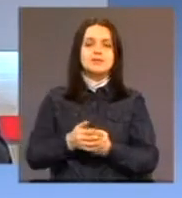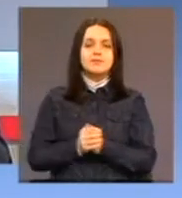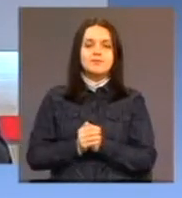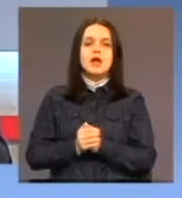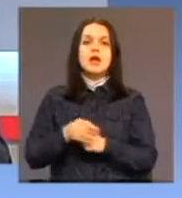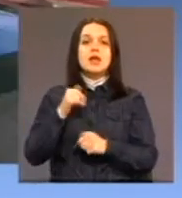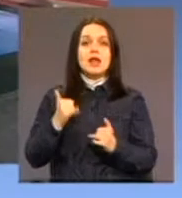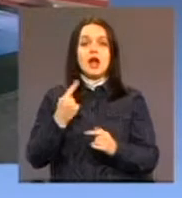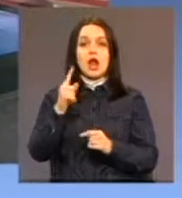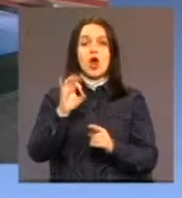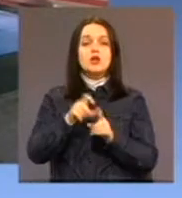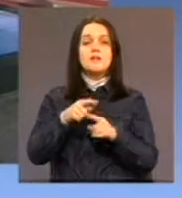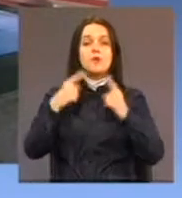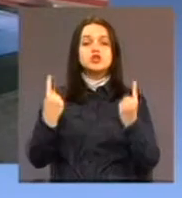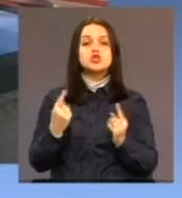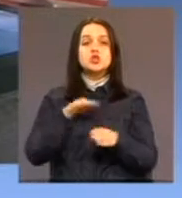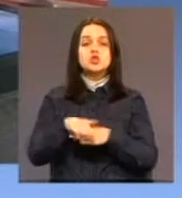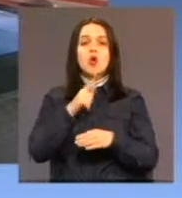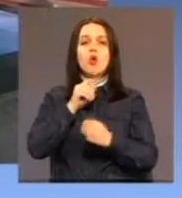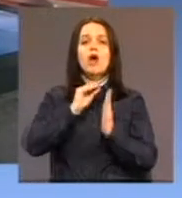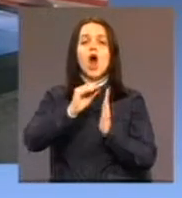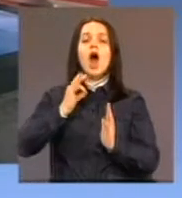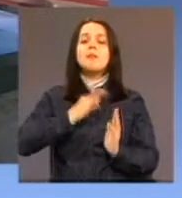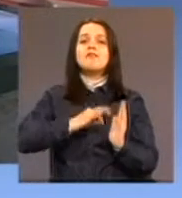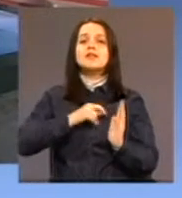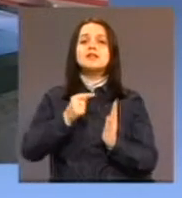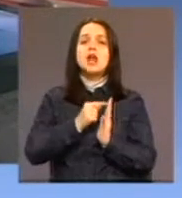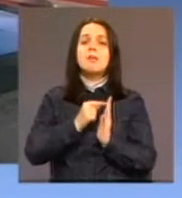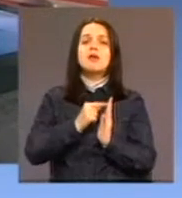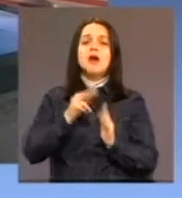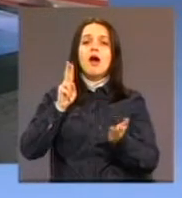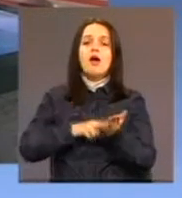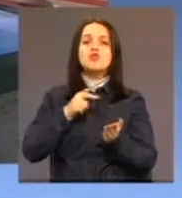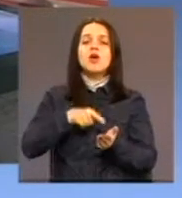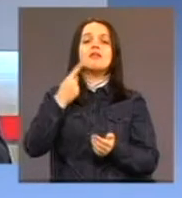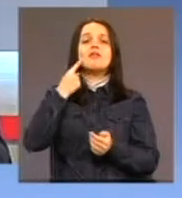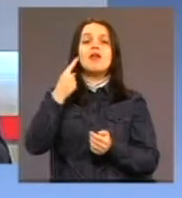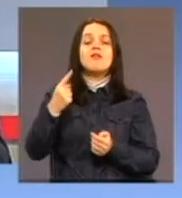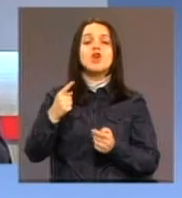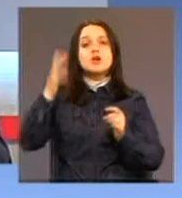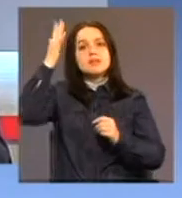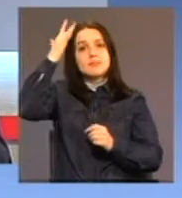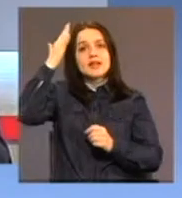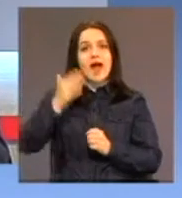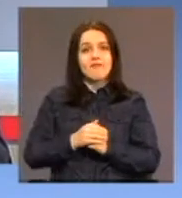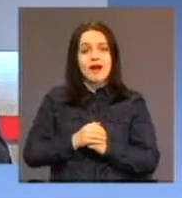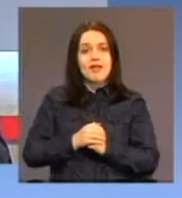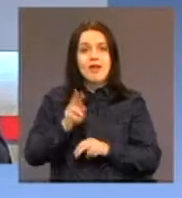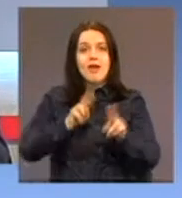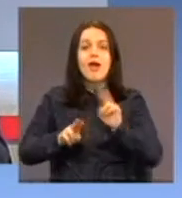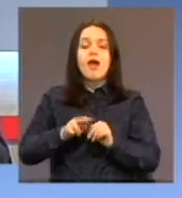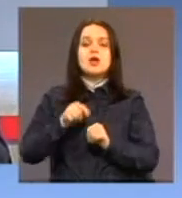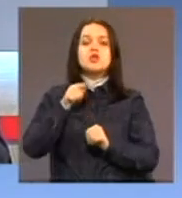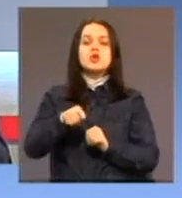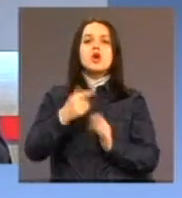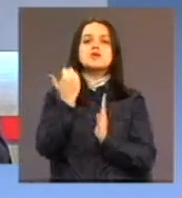koja je definisana i kao obavezno pravo to je upravo dnevno zbrinjavanje. Dnevno zbrinjavanje je definisano zakon kao